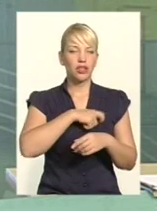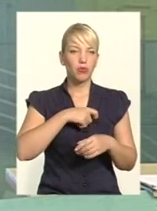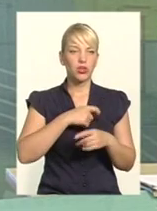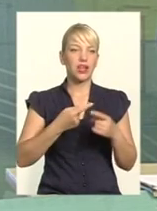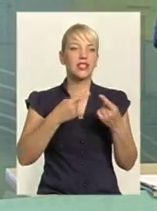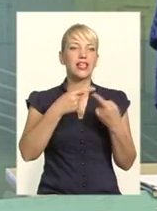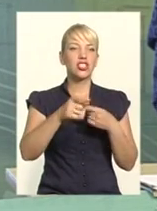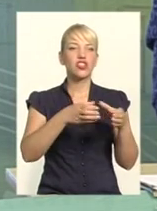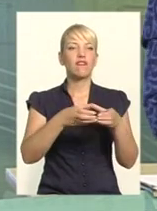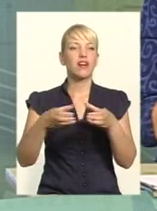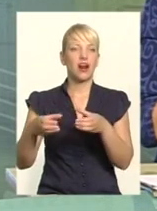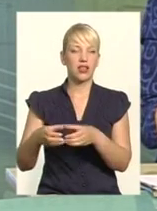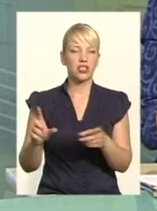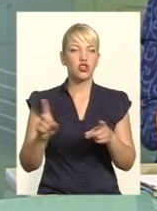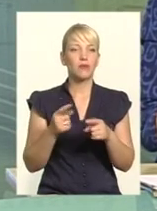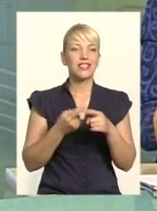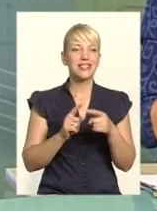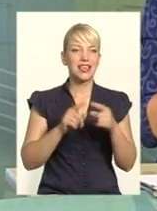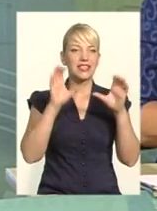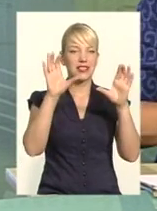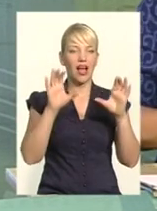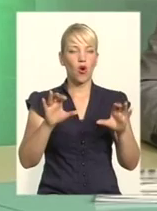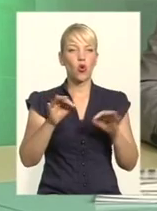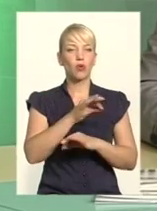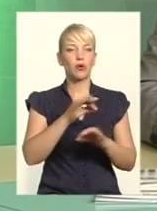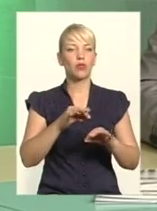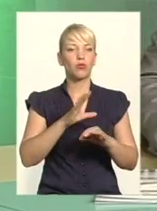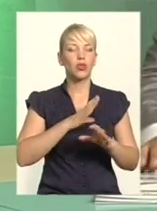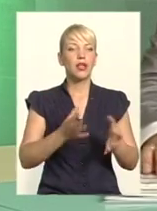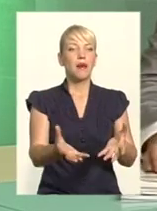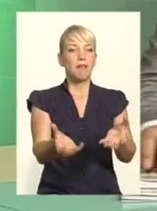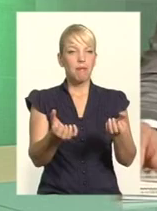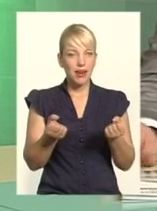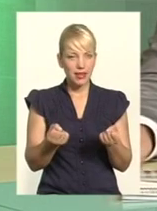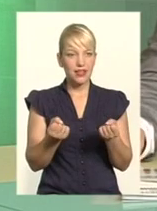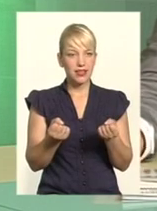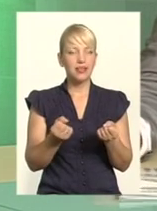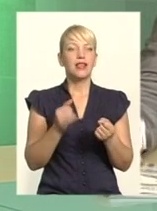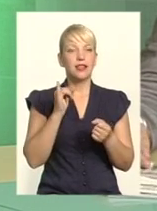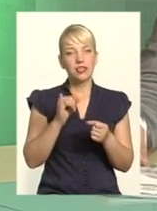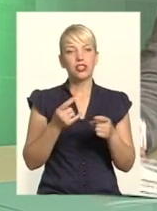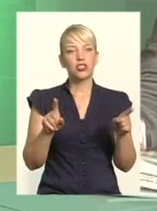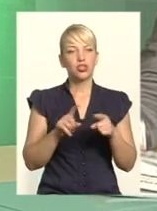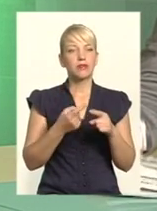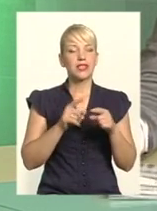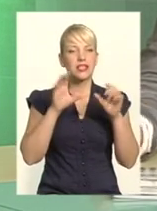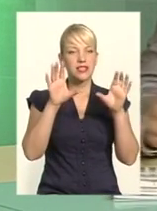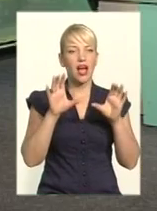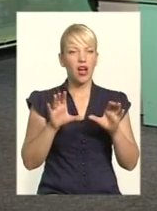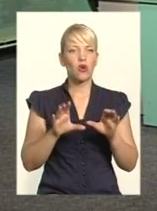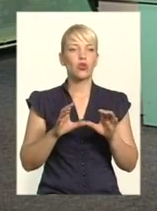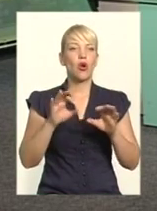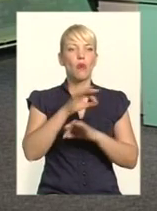були прийняті, дійшли все-таки, цей законопроект внесення цієї